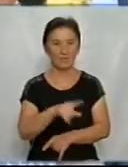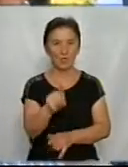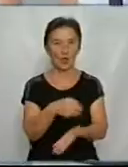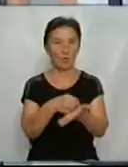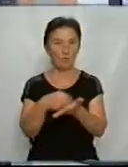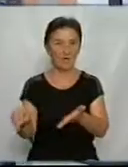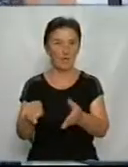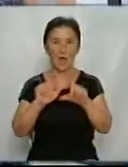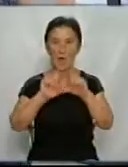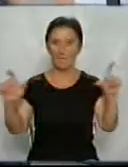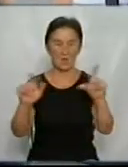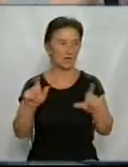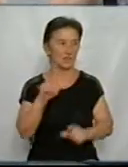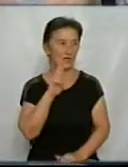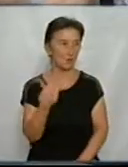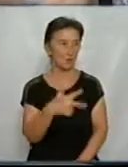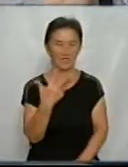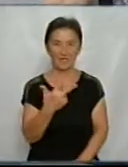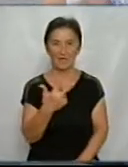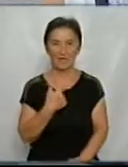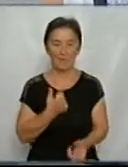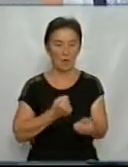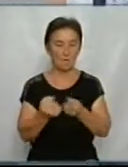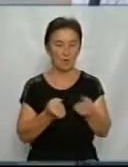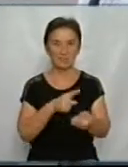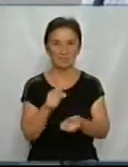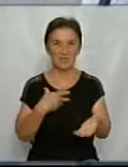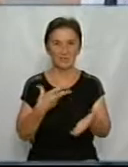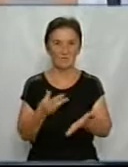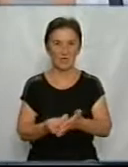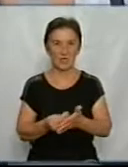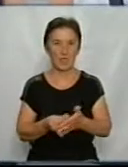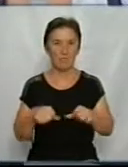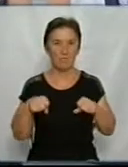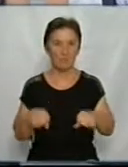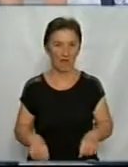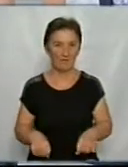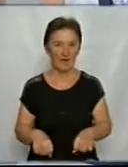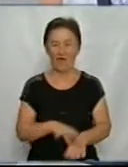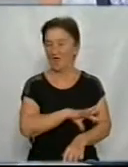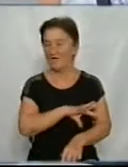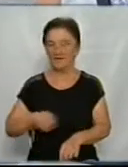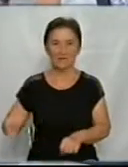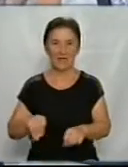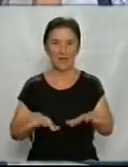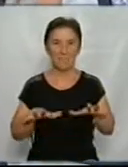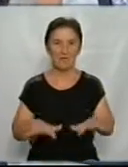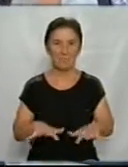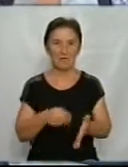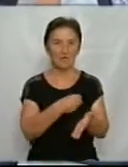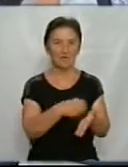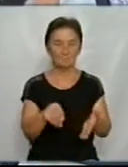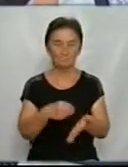магазин. Три роки ми боремося за своє право працювати на своїх робочих місцях. Всі місця викуплені підприємцями.